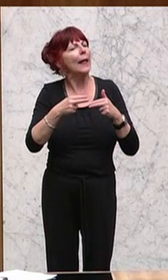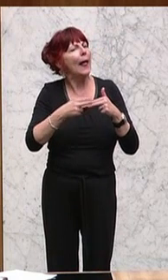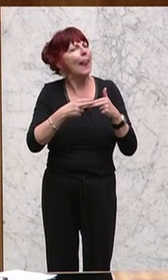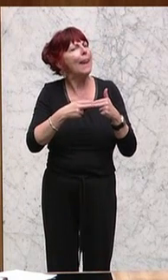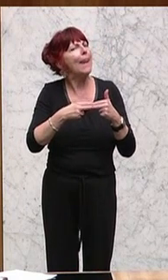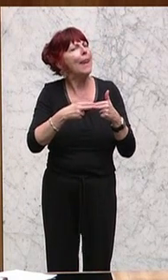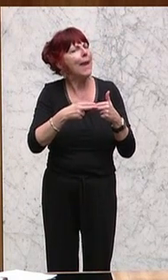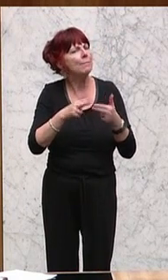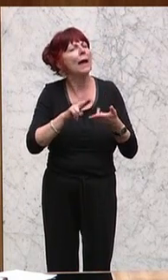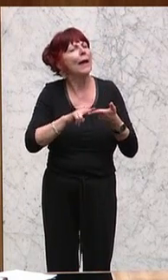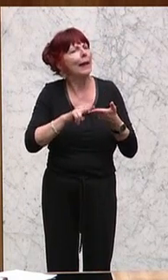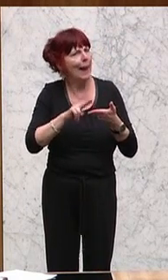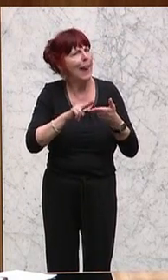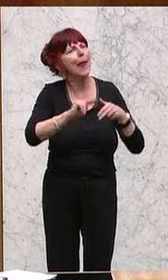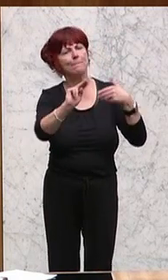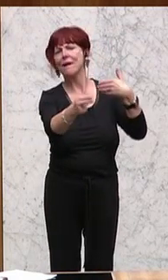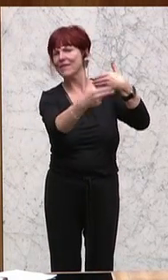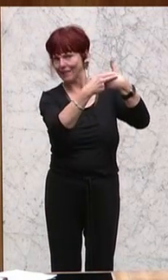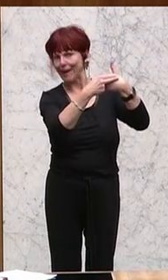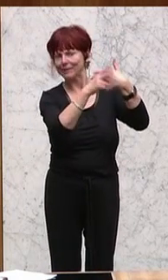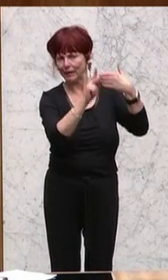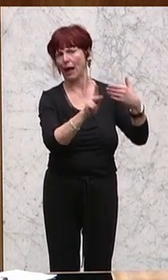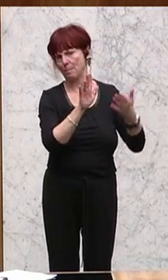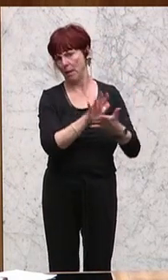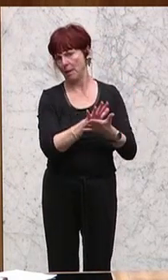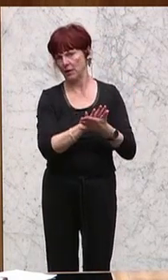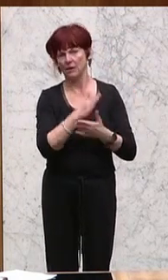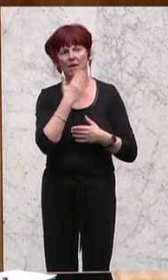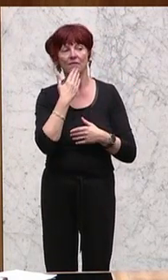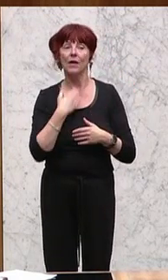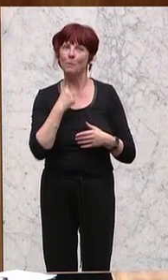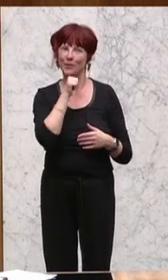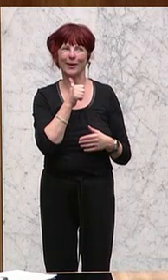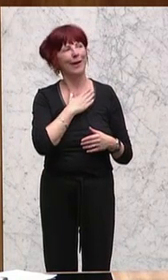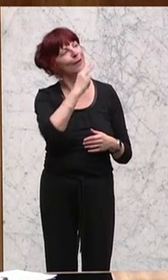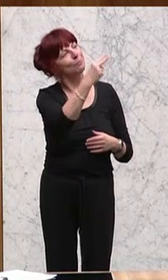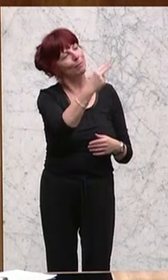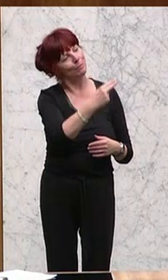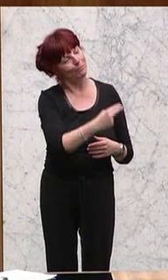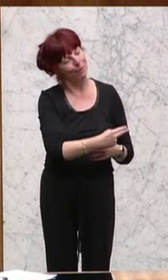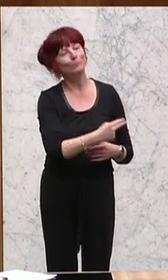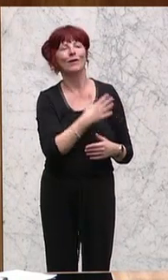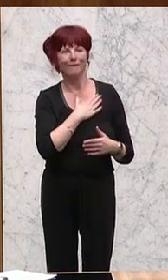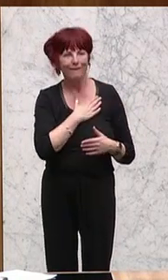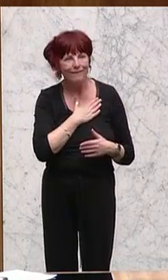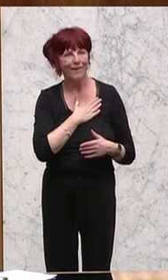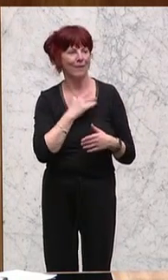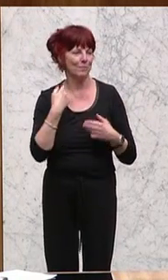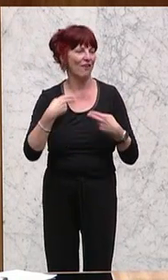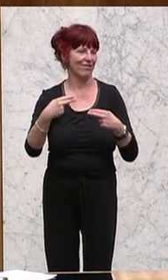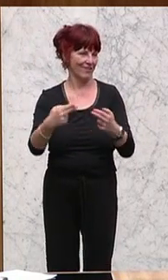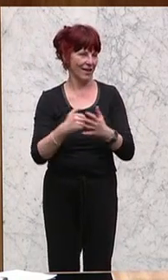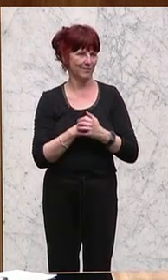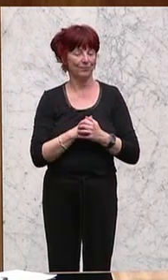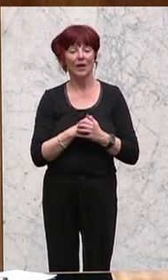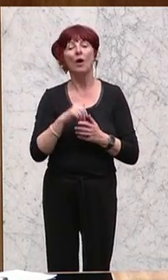Klebens erhalten. Das heißt, wer gerne die bunten verschiedenen Pickel sammelt, kann das weiterhin tun. Und es